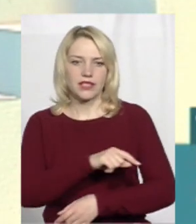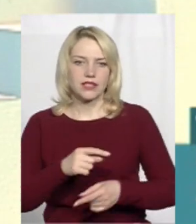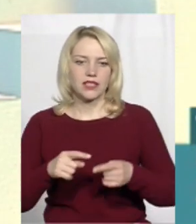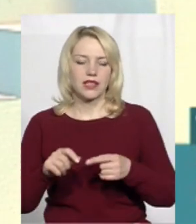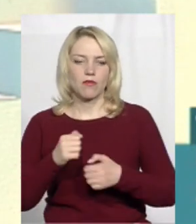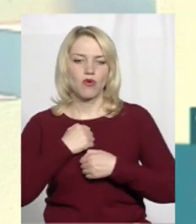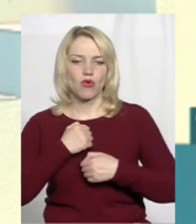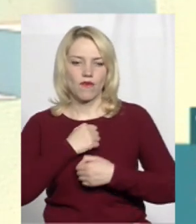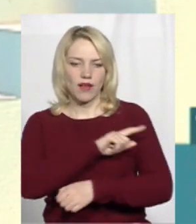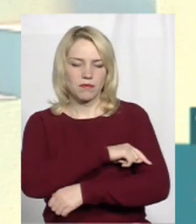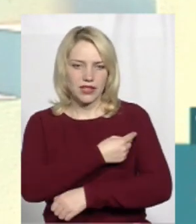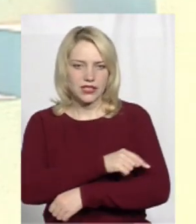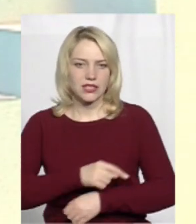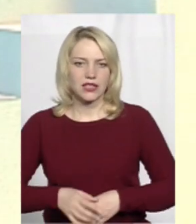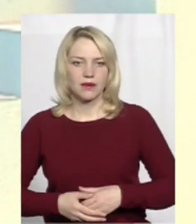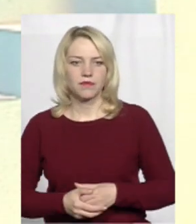медициною,